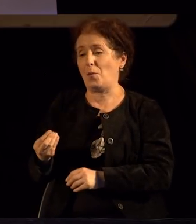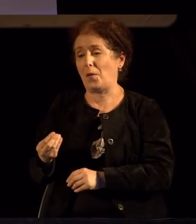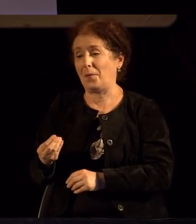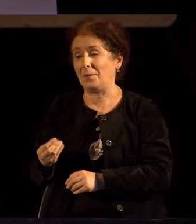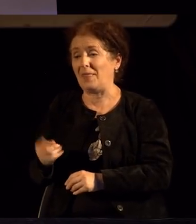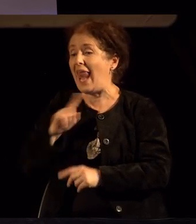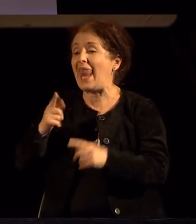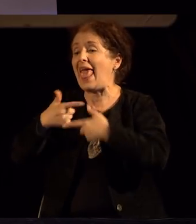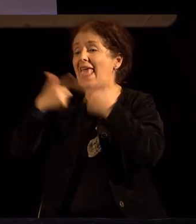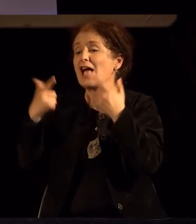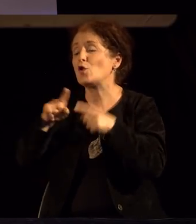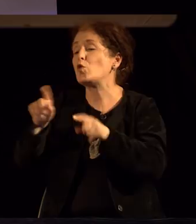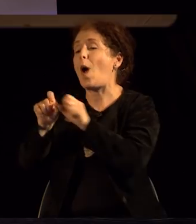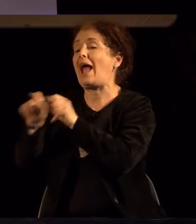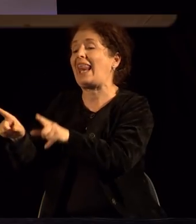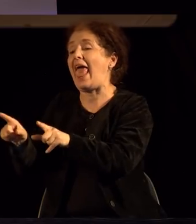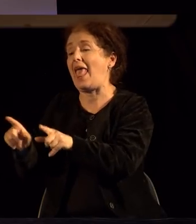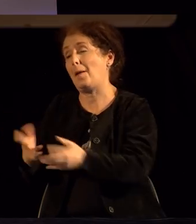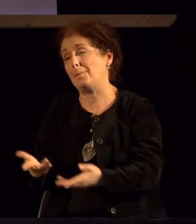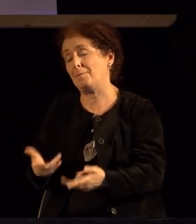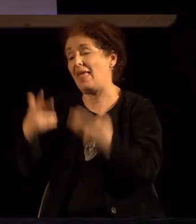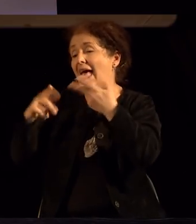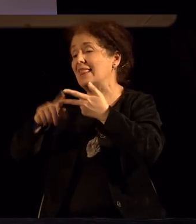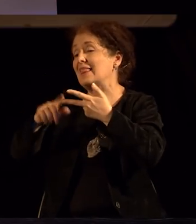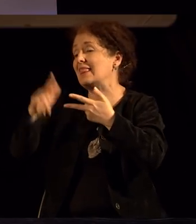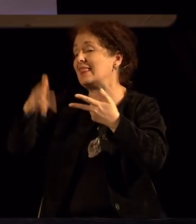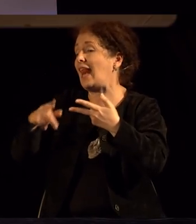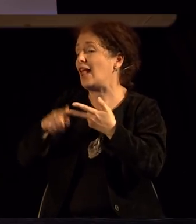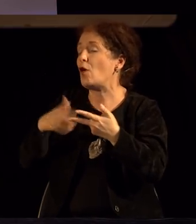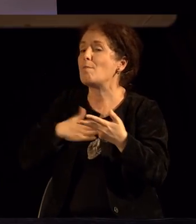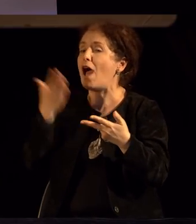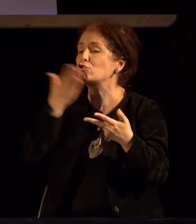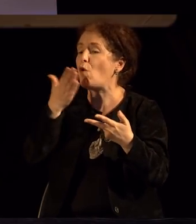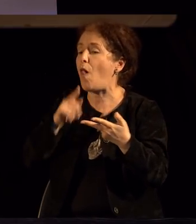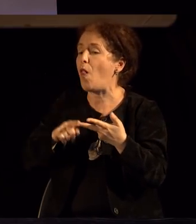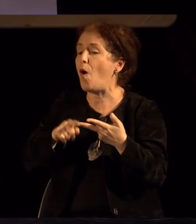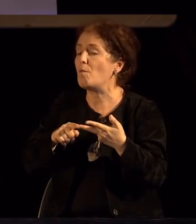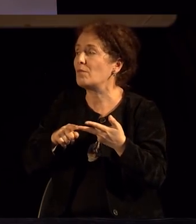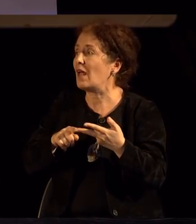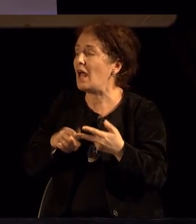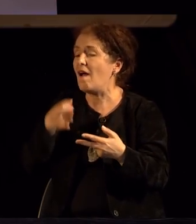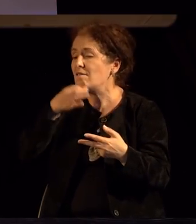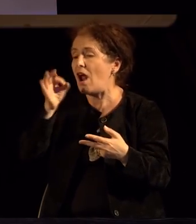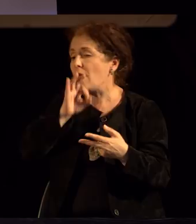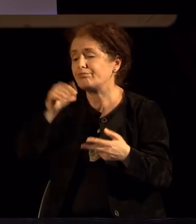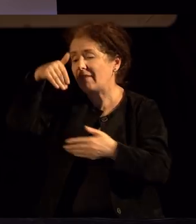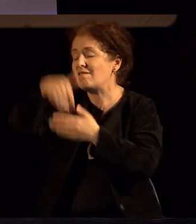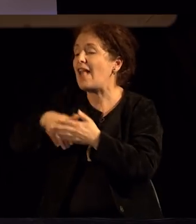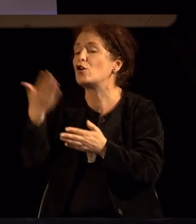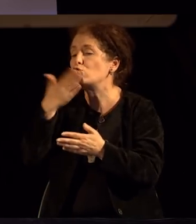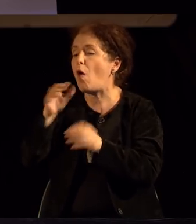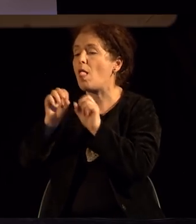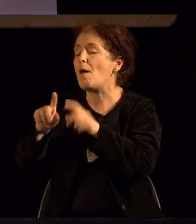разјеснува до крај работите. Трето, имате школо во које вопшто не може да постои